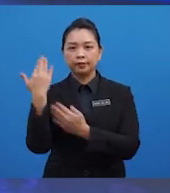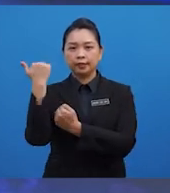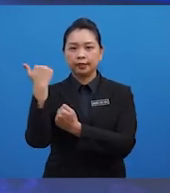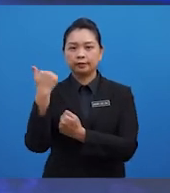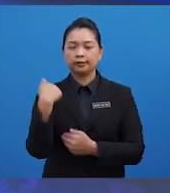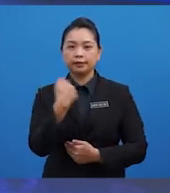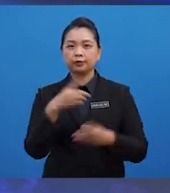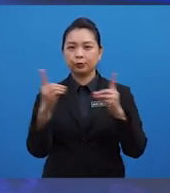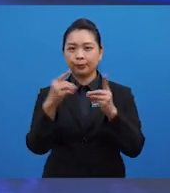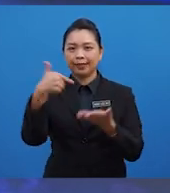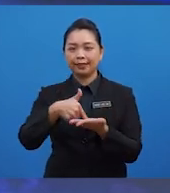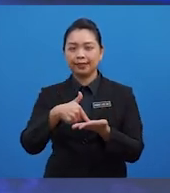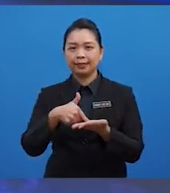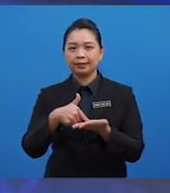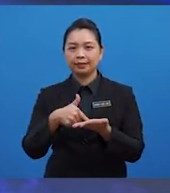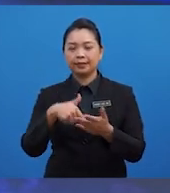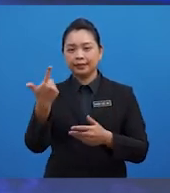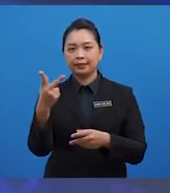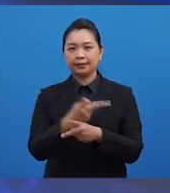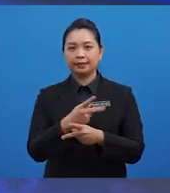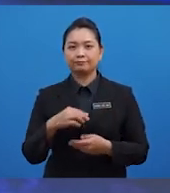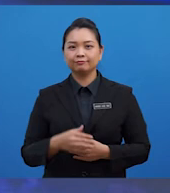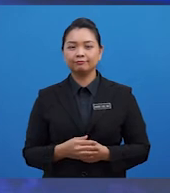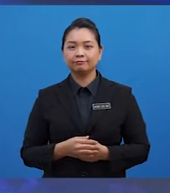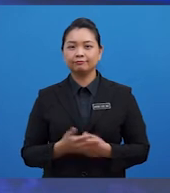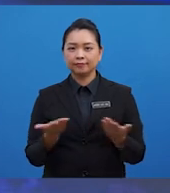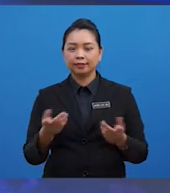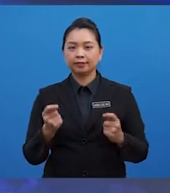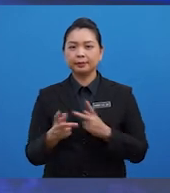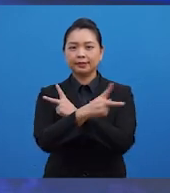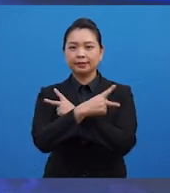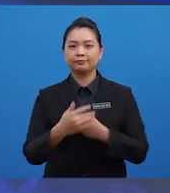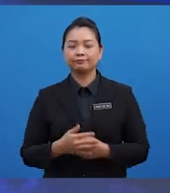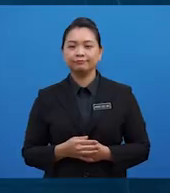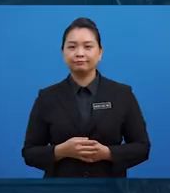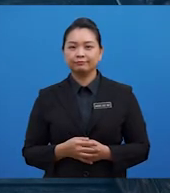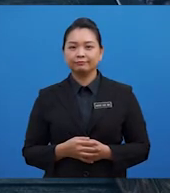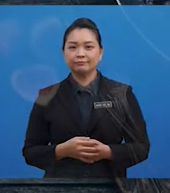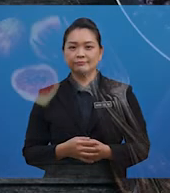Semoga kita berjumpa lagi pada episode seterusnya. Sekian terima kasih.